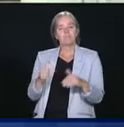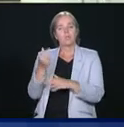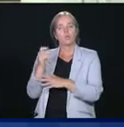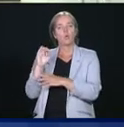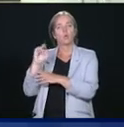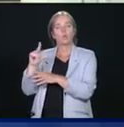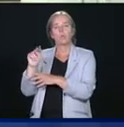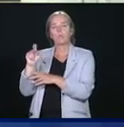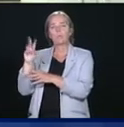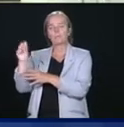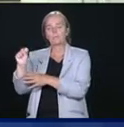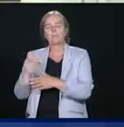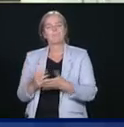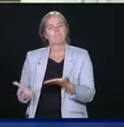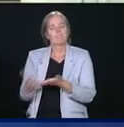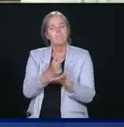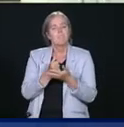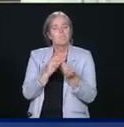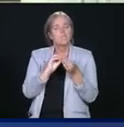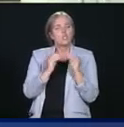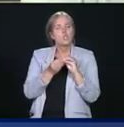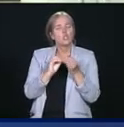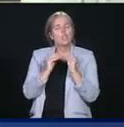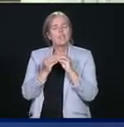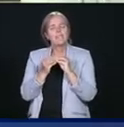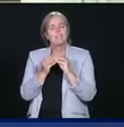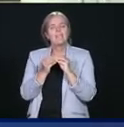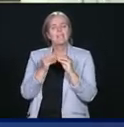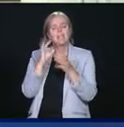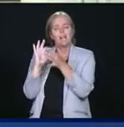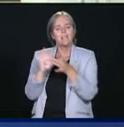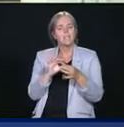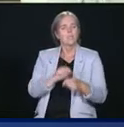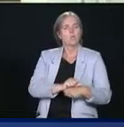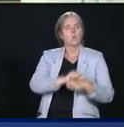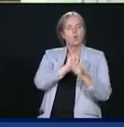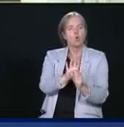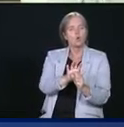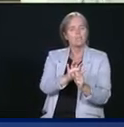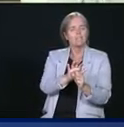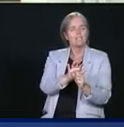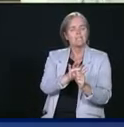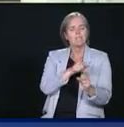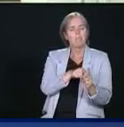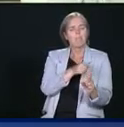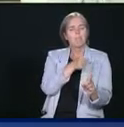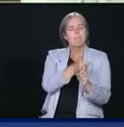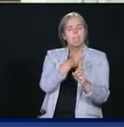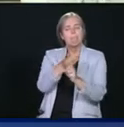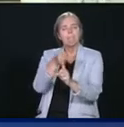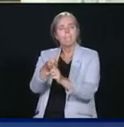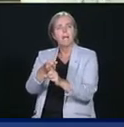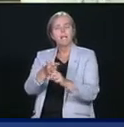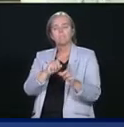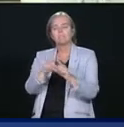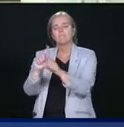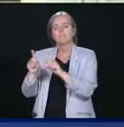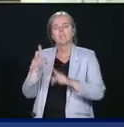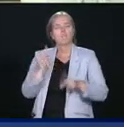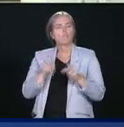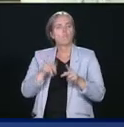collecte des données en lien avec la COVID-19 pour tenter de mieux comprendre l'évolution sociodémographique,